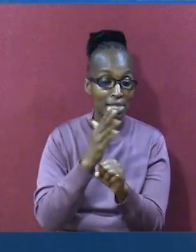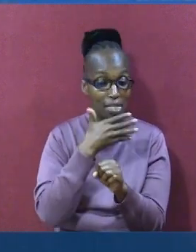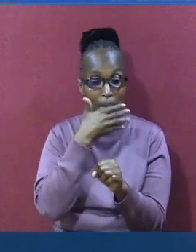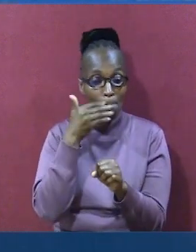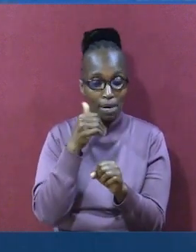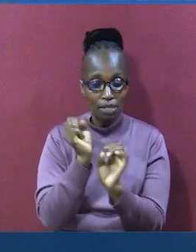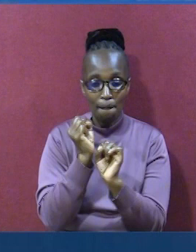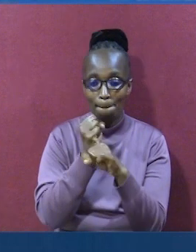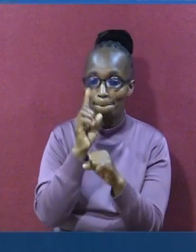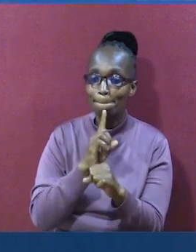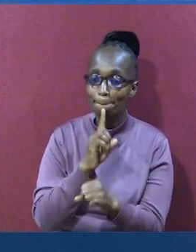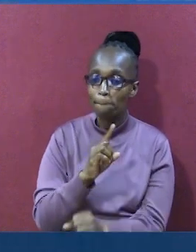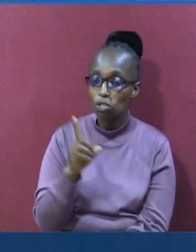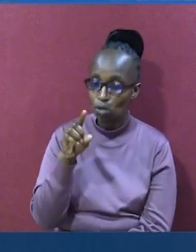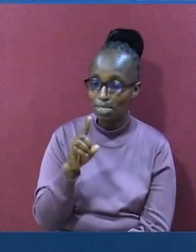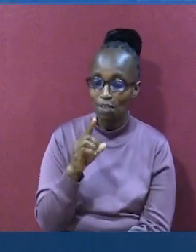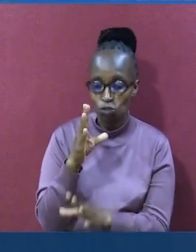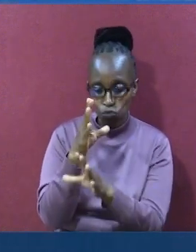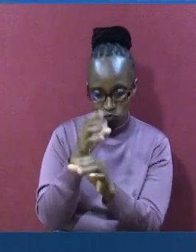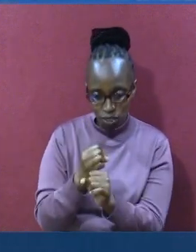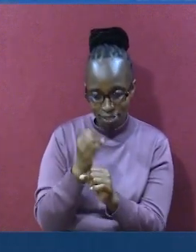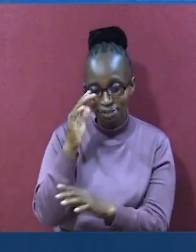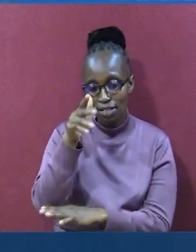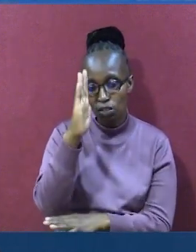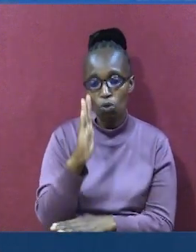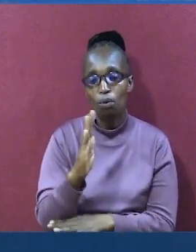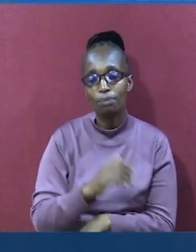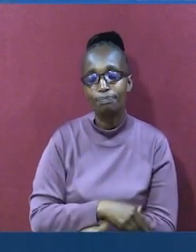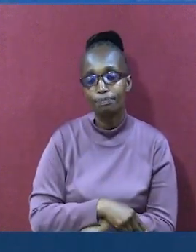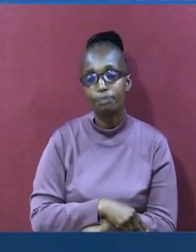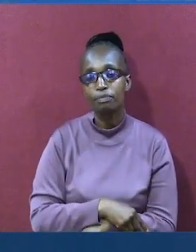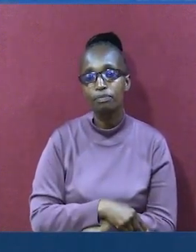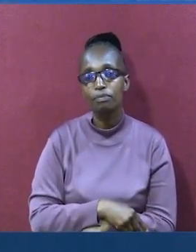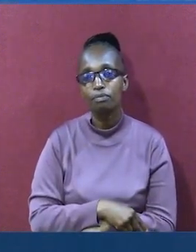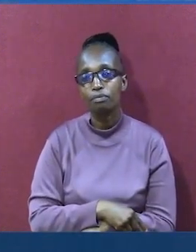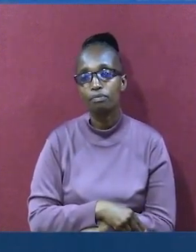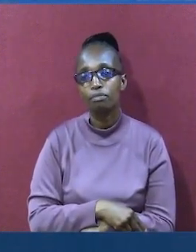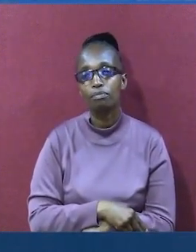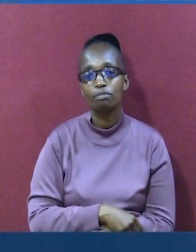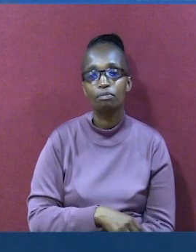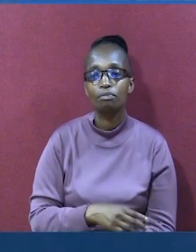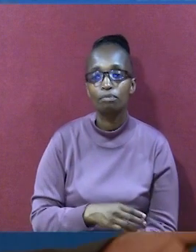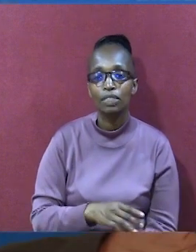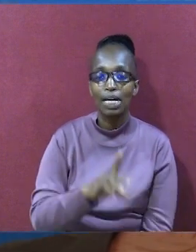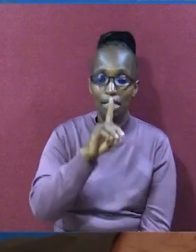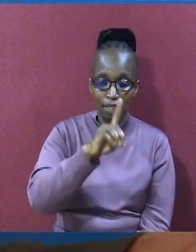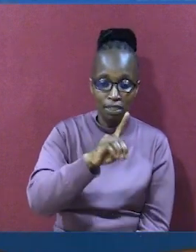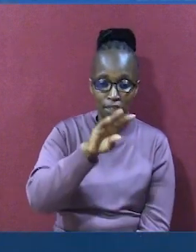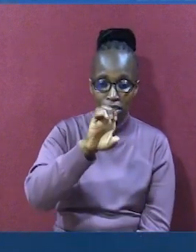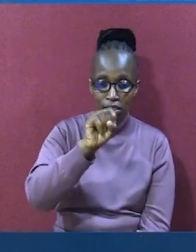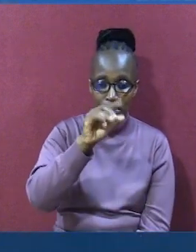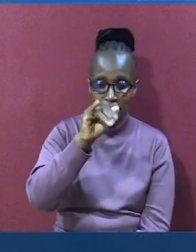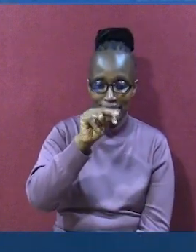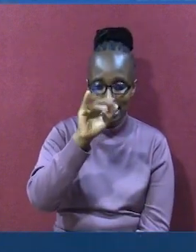kwamba. You are up in your God. Tunambi wa hili. Destinies we look